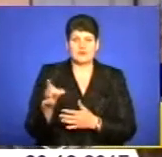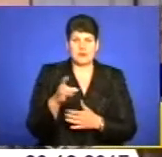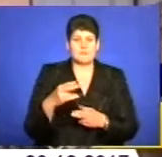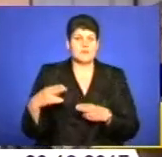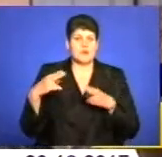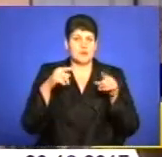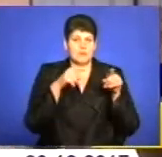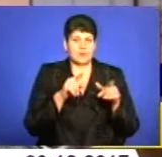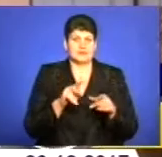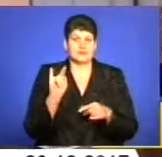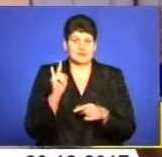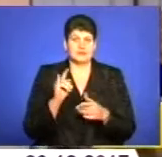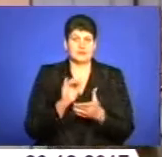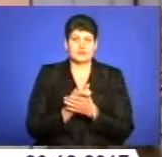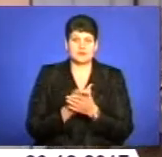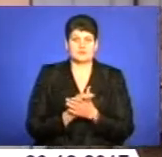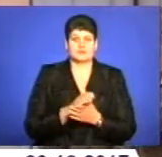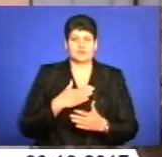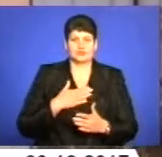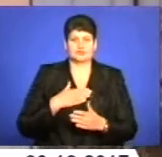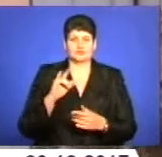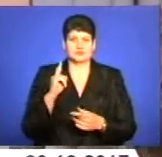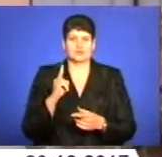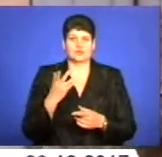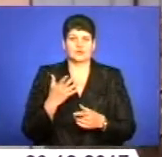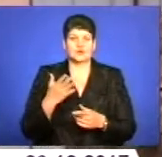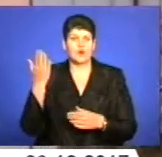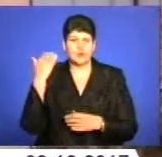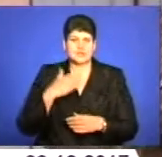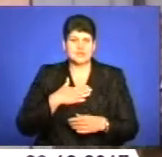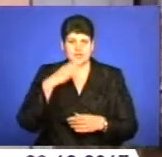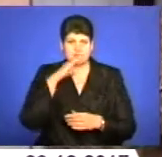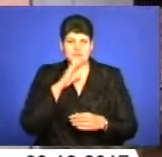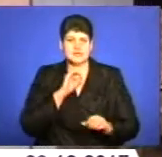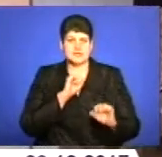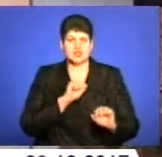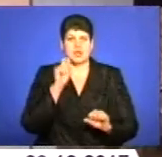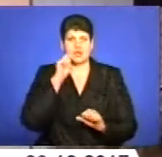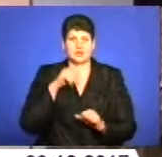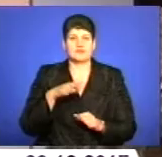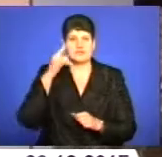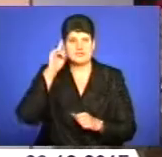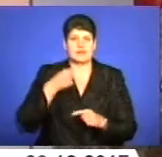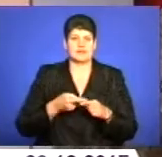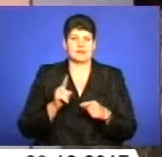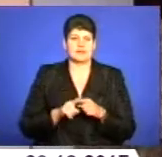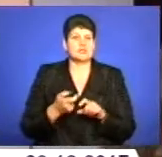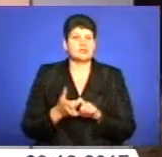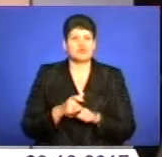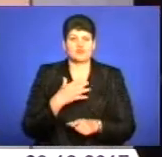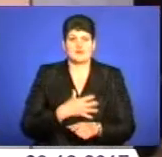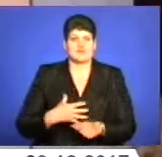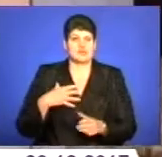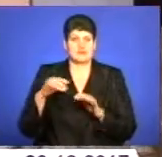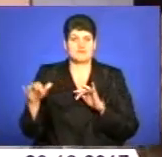дитина, познайомився з моєю побратима дитиною, вони кажуть, ось наші батьки колись захищали разом Україна, вони не зналися до цього. Це надзвичайно важлива річ,